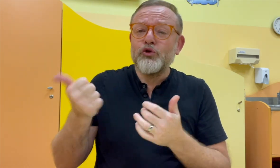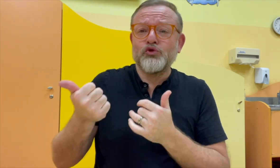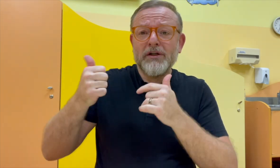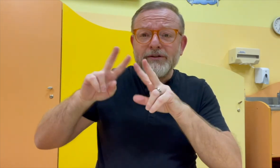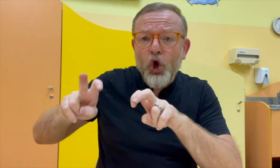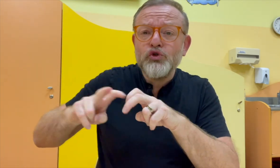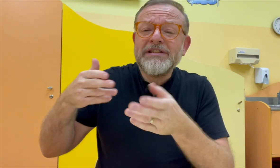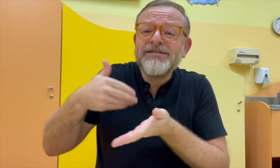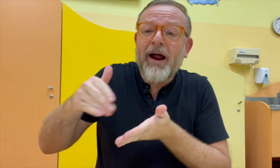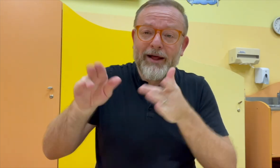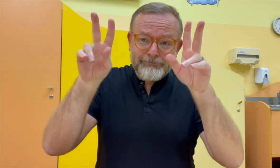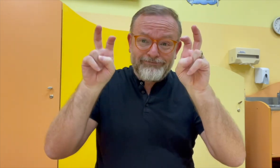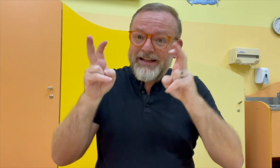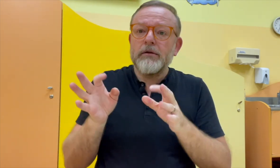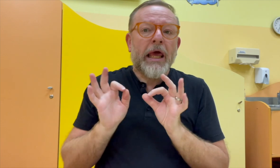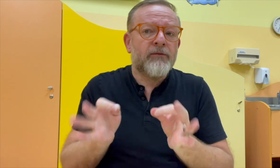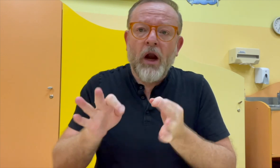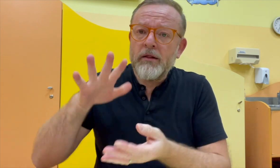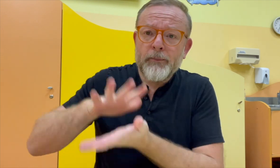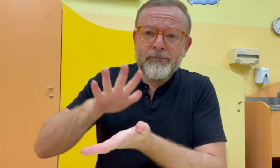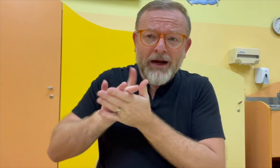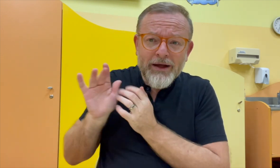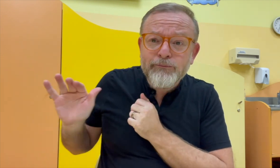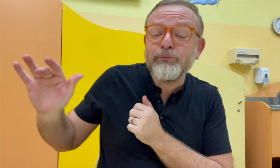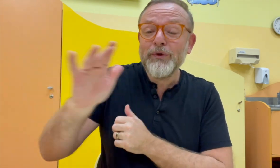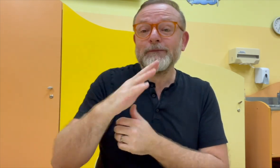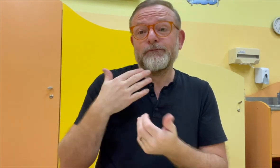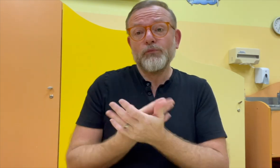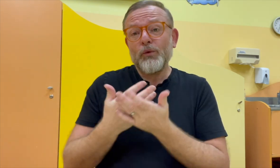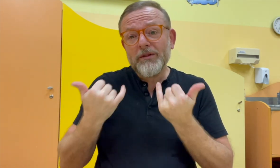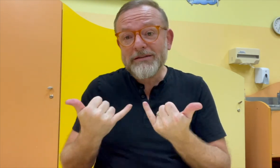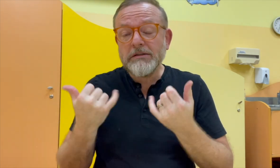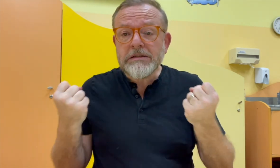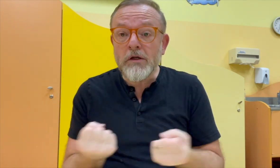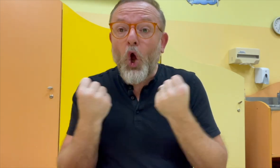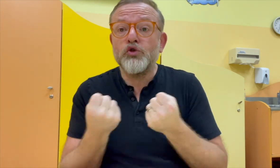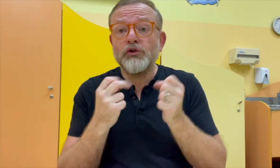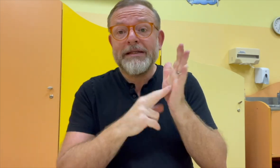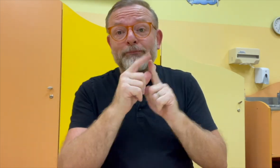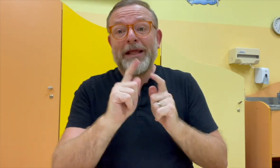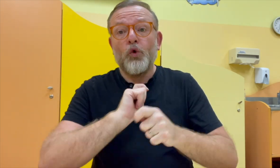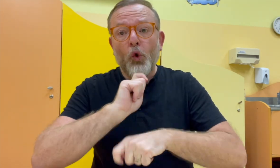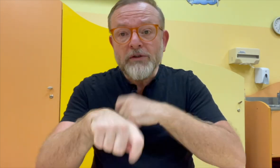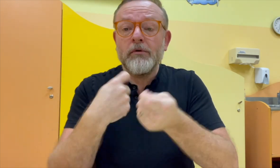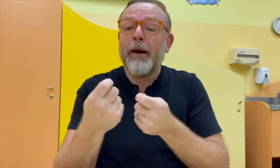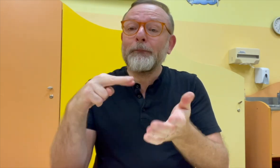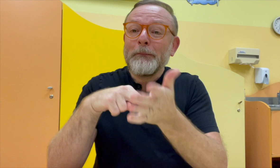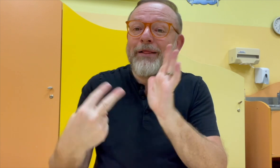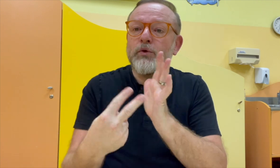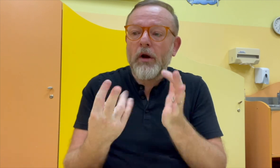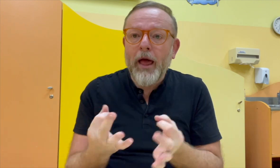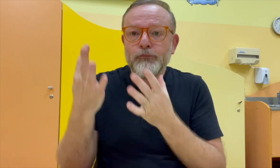trochu pozadu. Například teď řešíme, že se pořád využívají staré, nekvalitní, nevyhovující materiály.